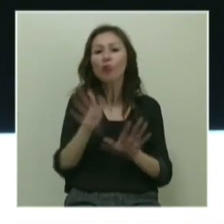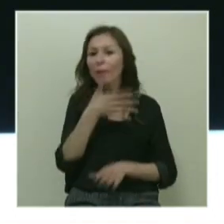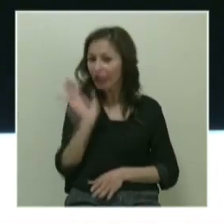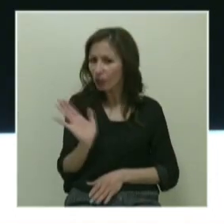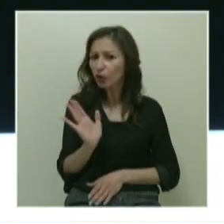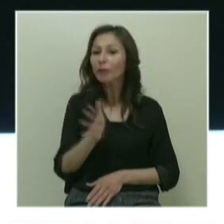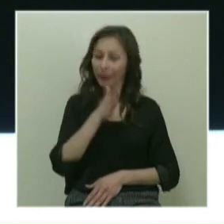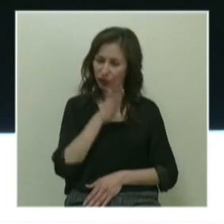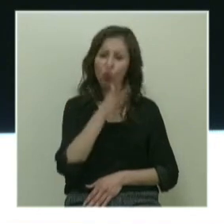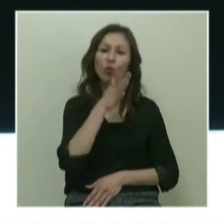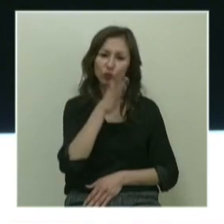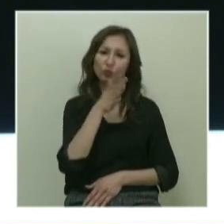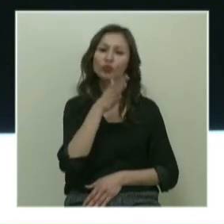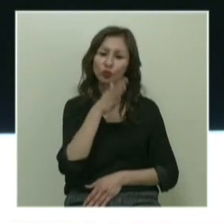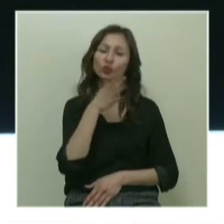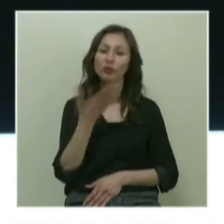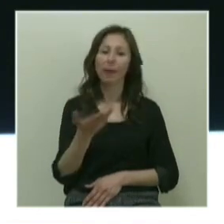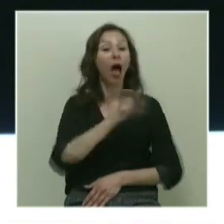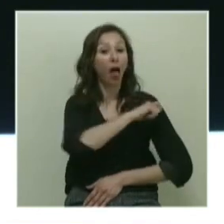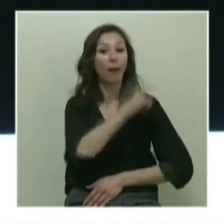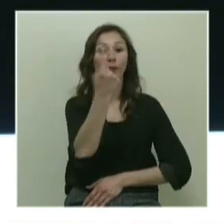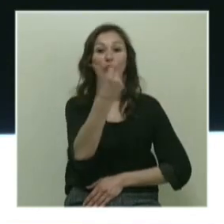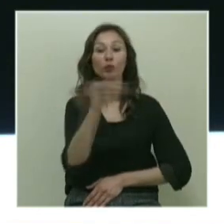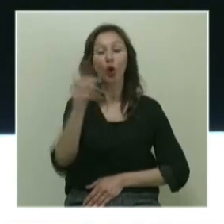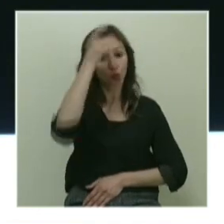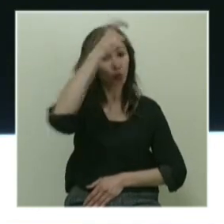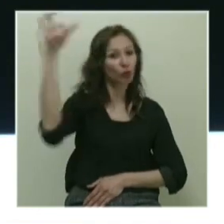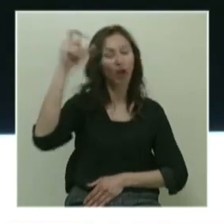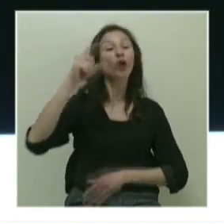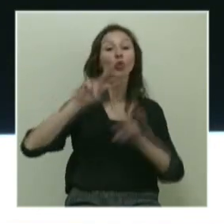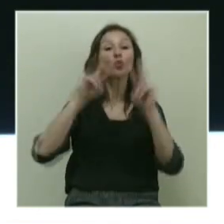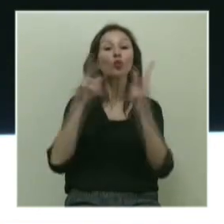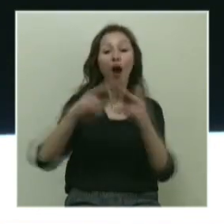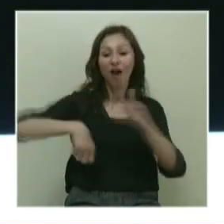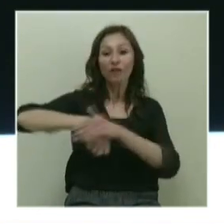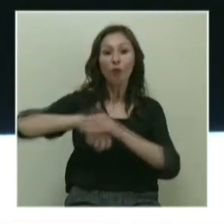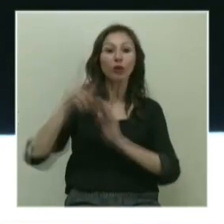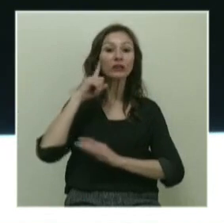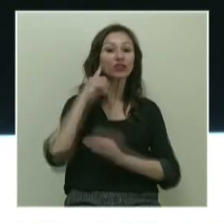Biliyoruz tabii ki. Biliyoruz tabii ki. Almanya bir buçuk milyon Türk'ten dünya çapında futbolcu çıkartıyor.